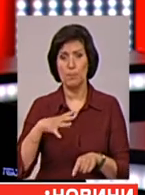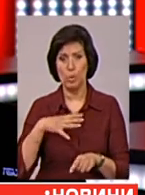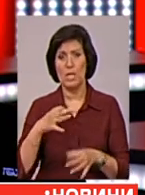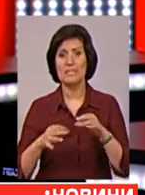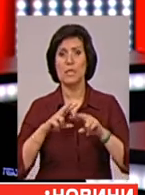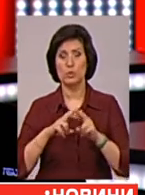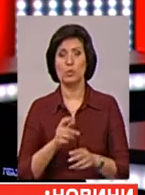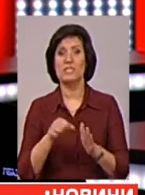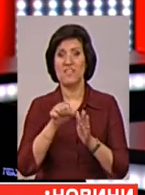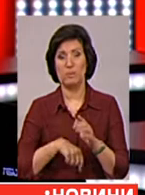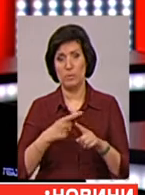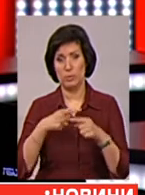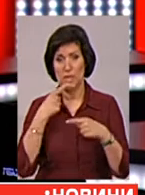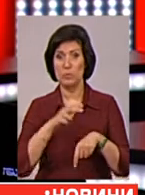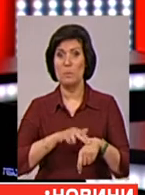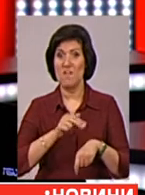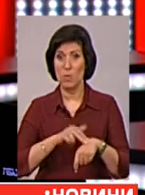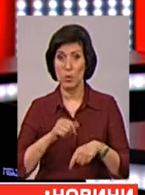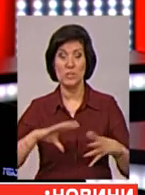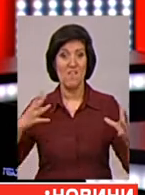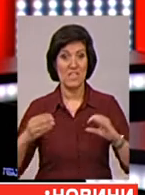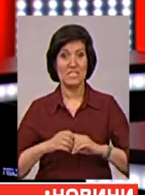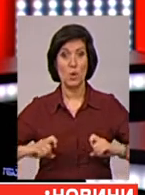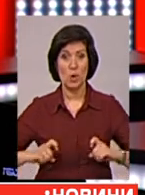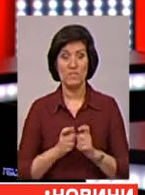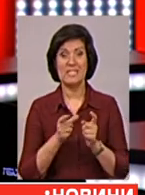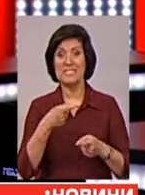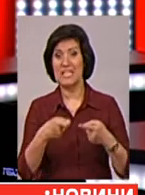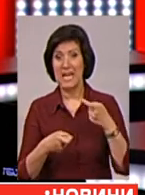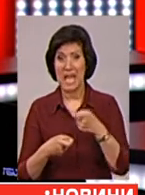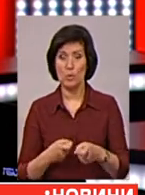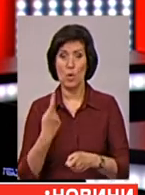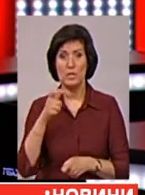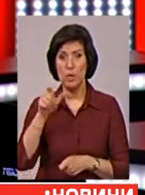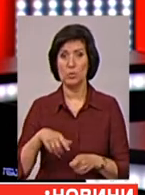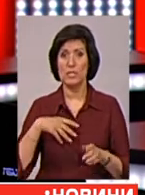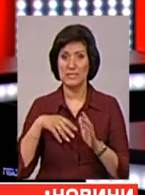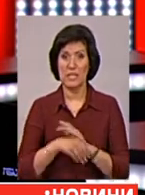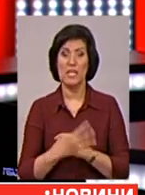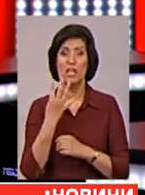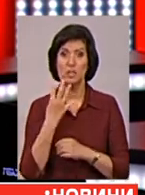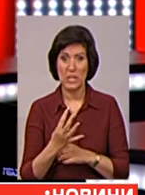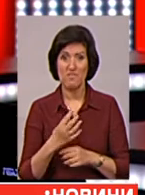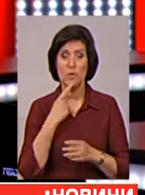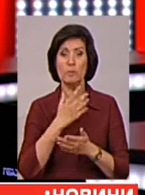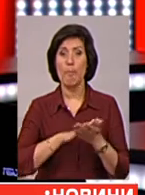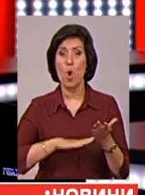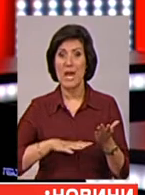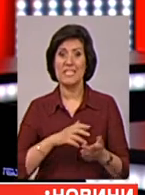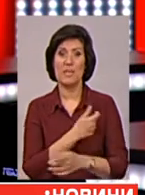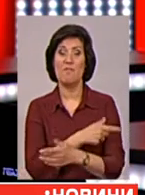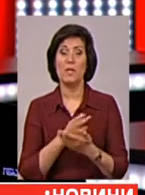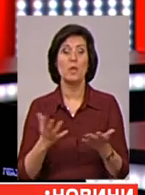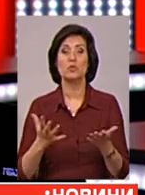Про це повідомляють місцеві правоохоронці. Нагадаю, у наслідок конфлікту зі стріляниною одна людина загинула четверо з пораненнями у лікарні. З чого